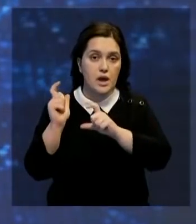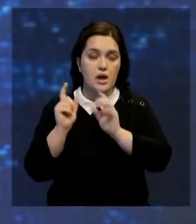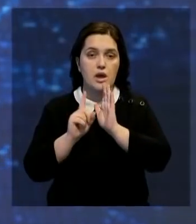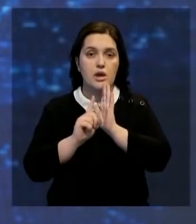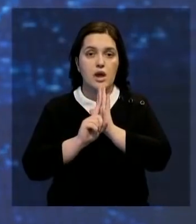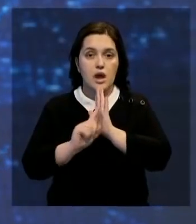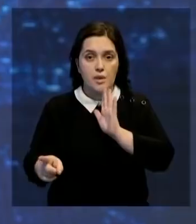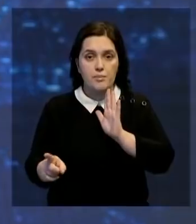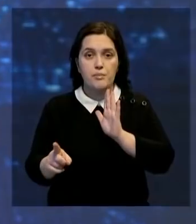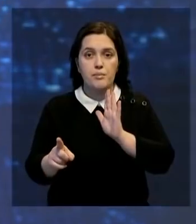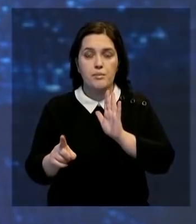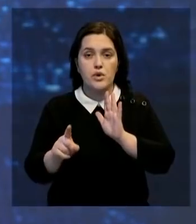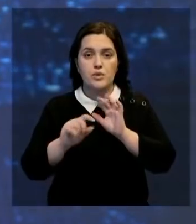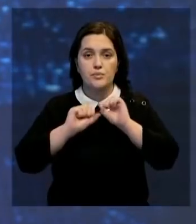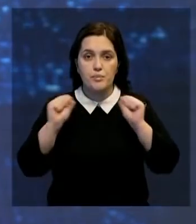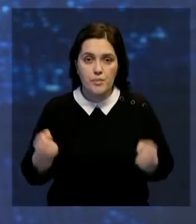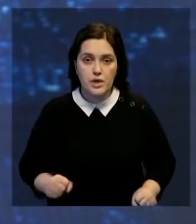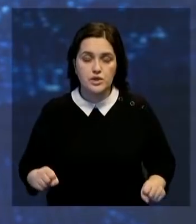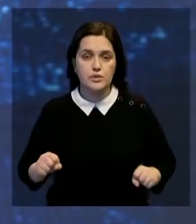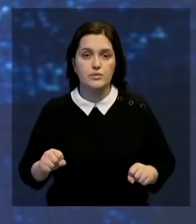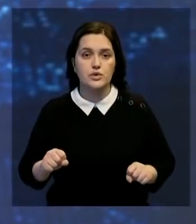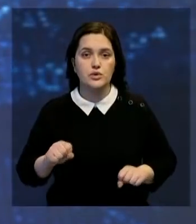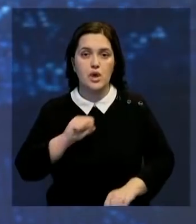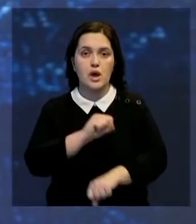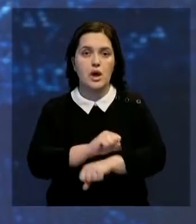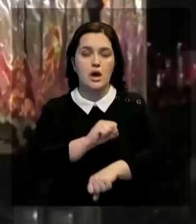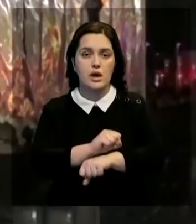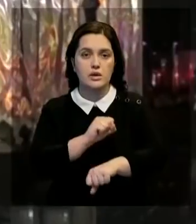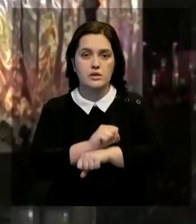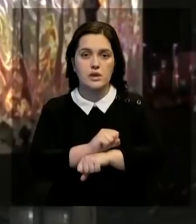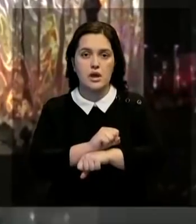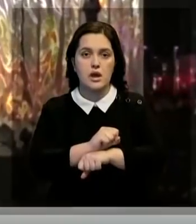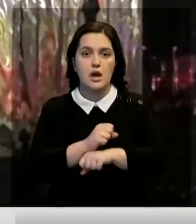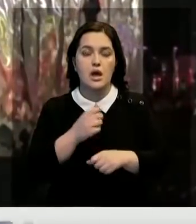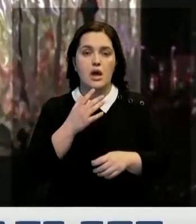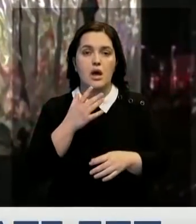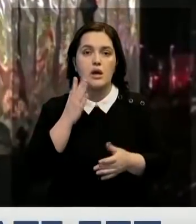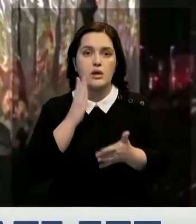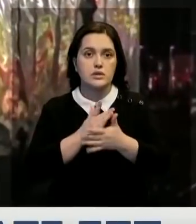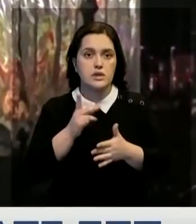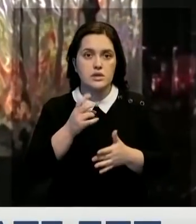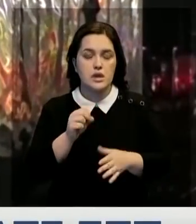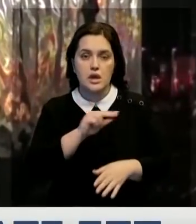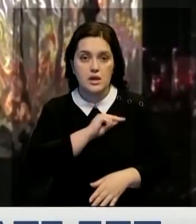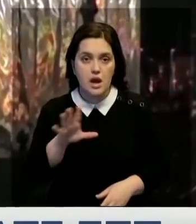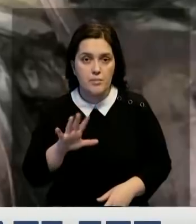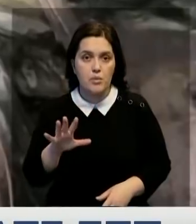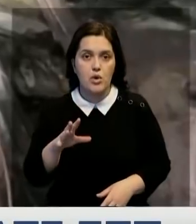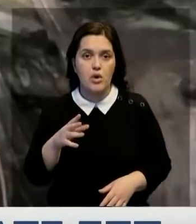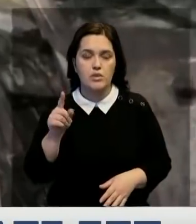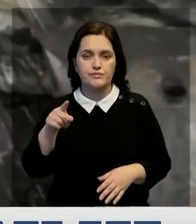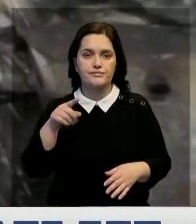грузовика, двигавшегося на большой скорости, отказали тормоза. После чего он